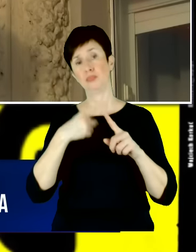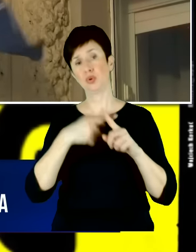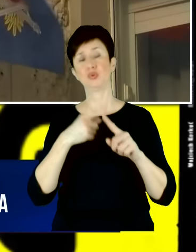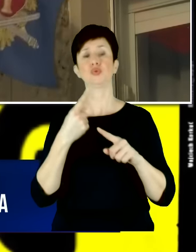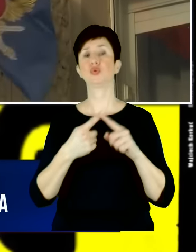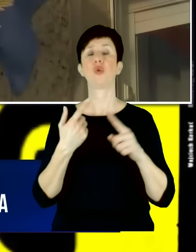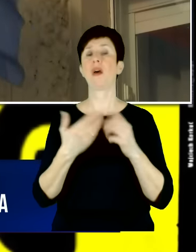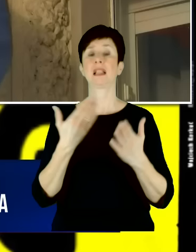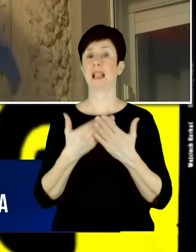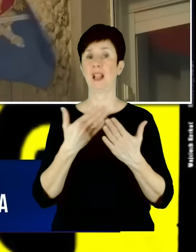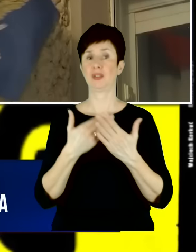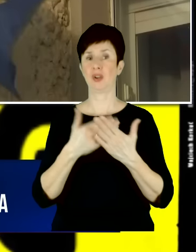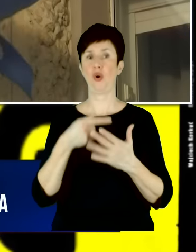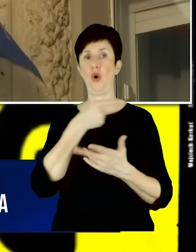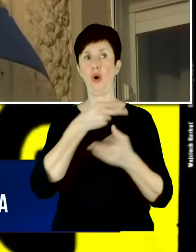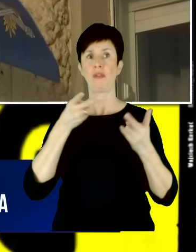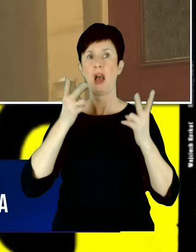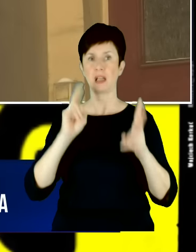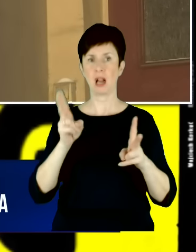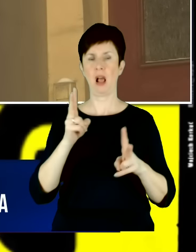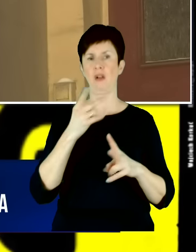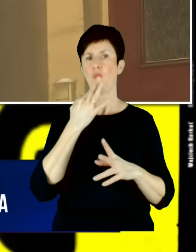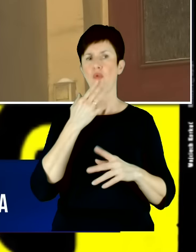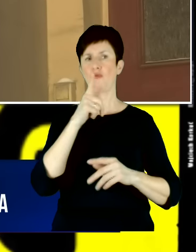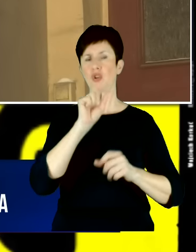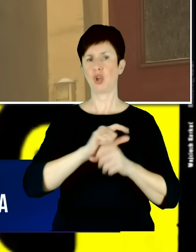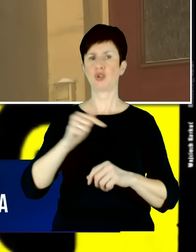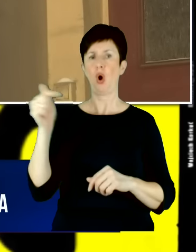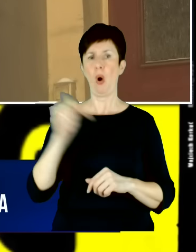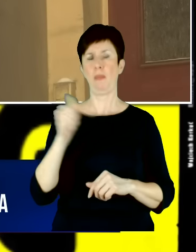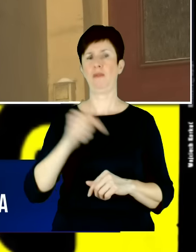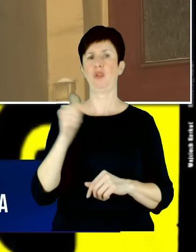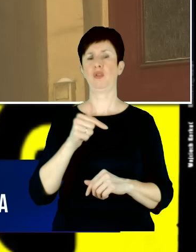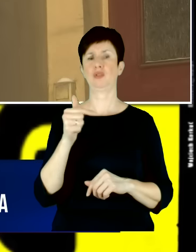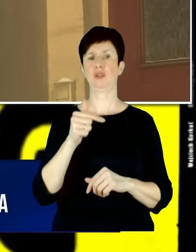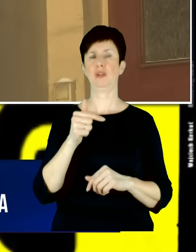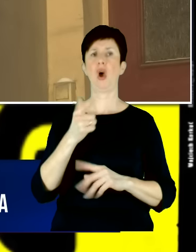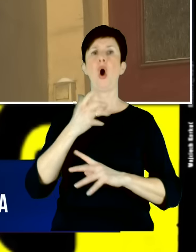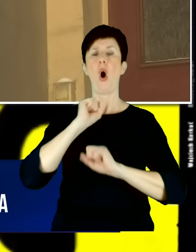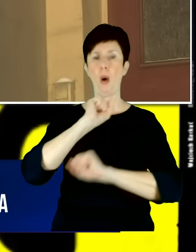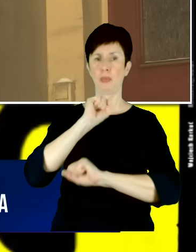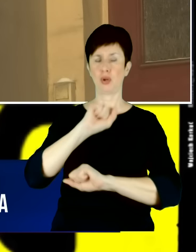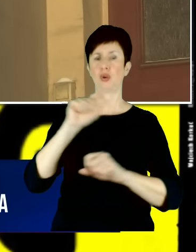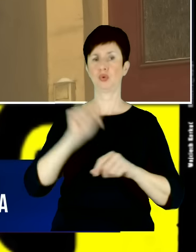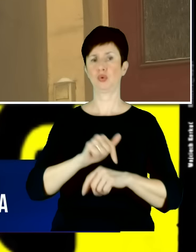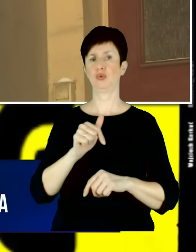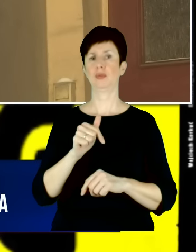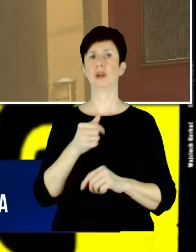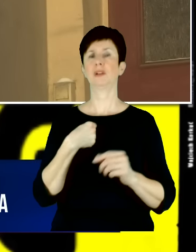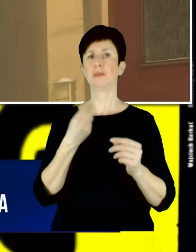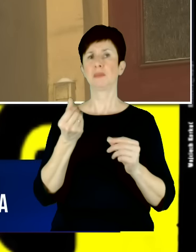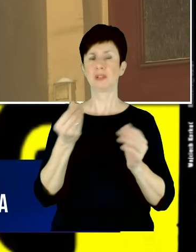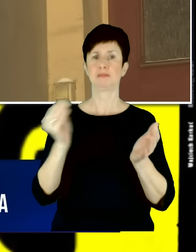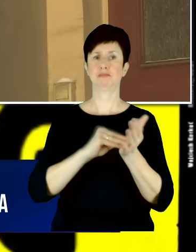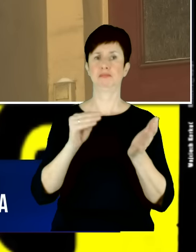że on zaczyna realnie mówić o obowiązkach nie tylko związanych z kolektywną obroną, ale również z kolektywnym dozbrajaniem się, bo o tym